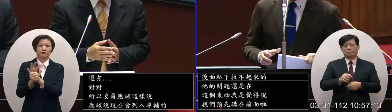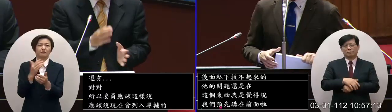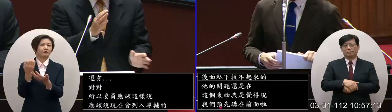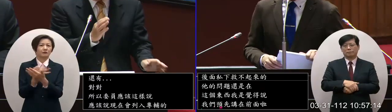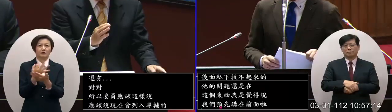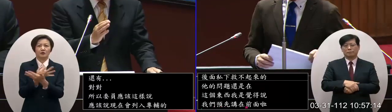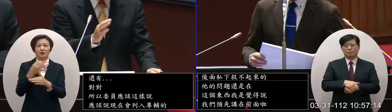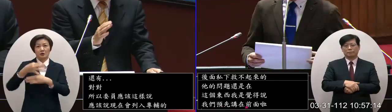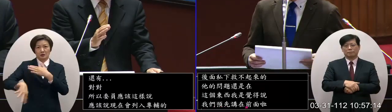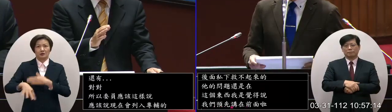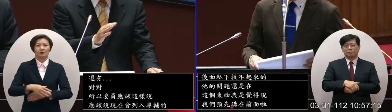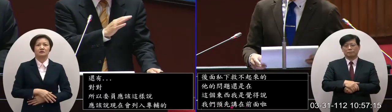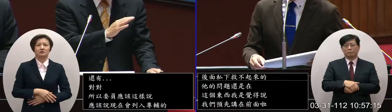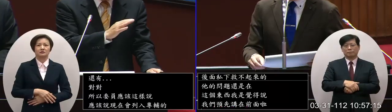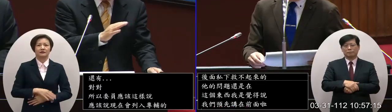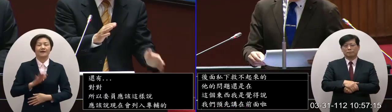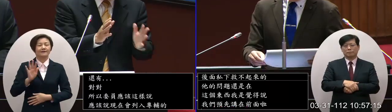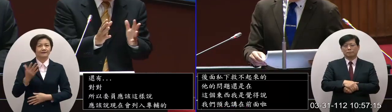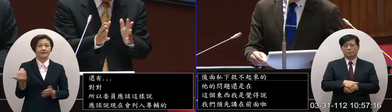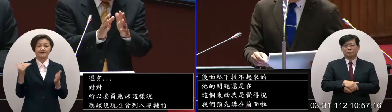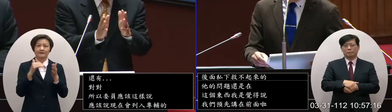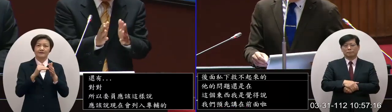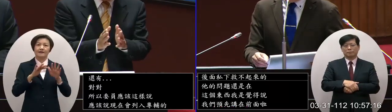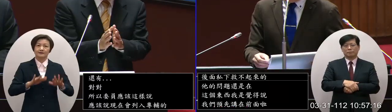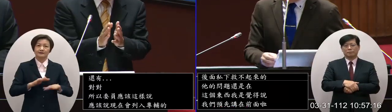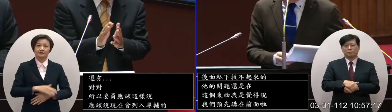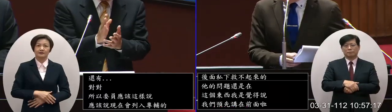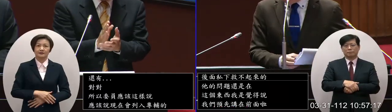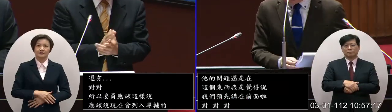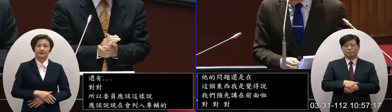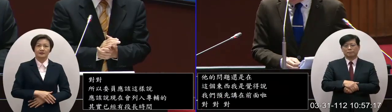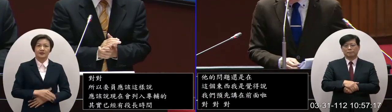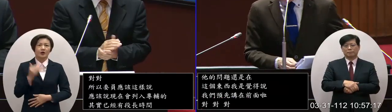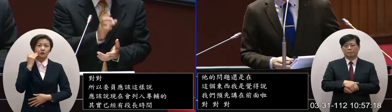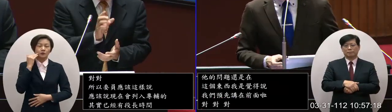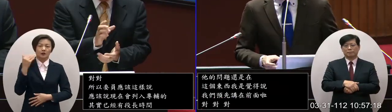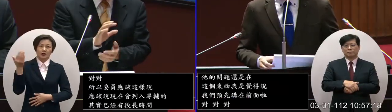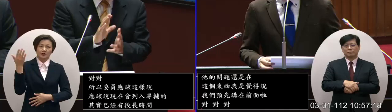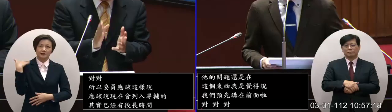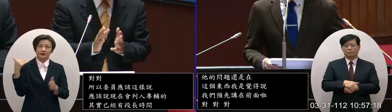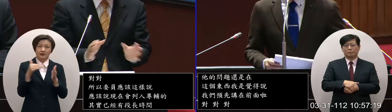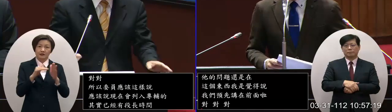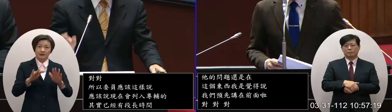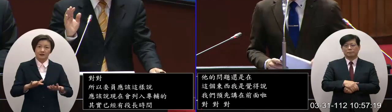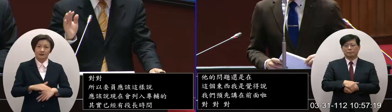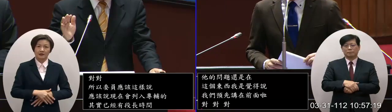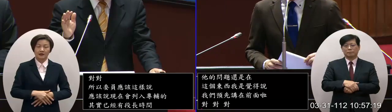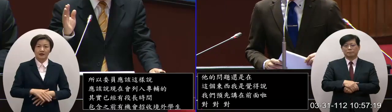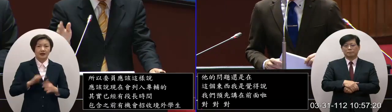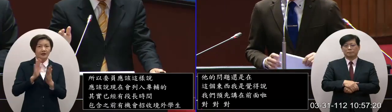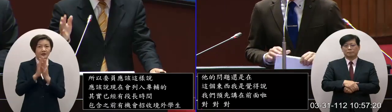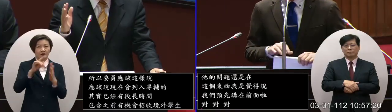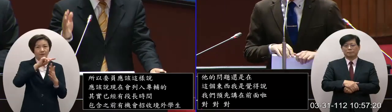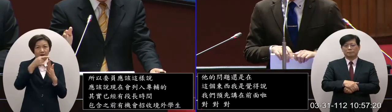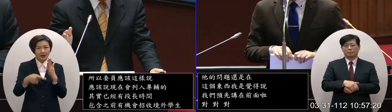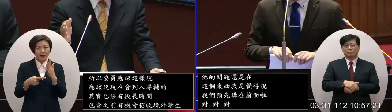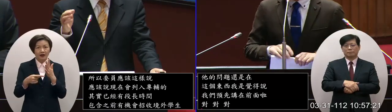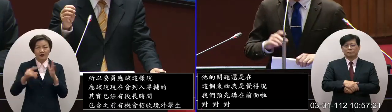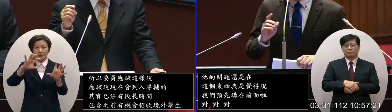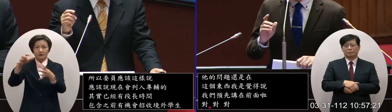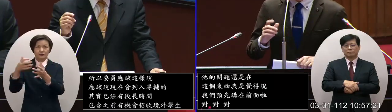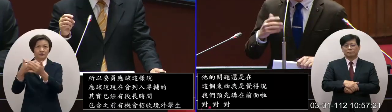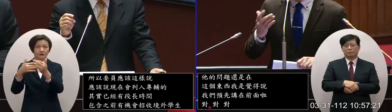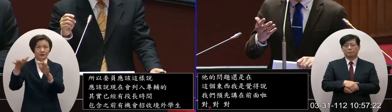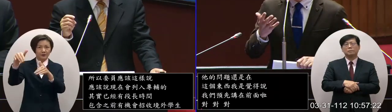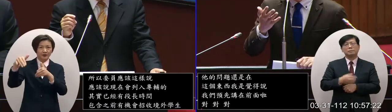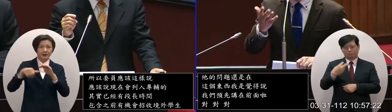種的狀況但現在我相信過往在這上面都還維持的會在我們後續比較積極面向國際招